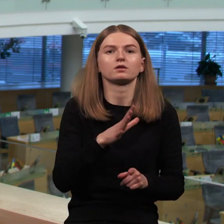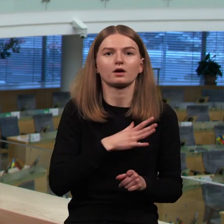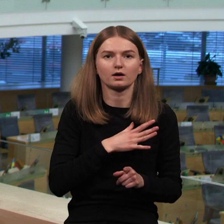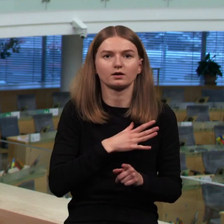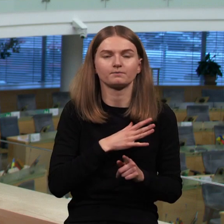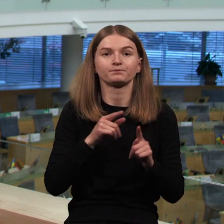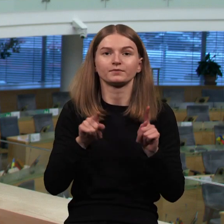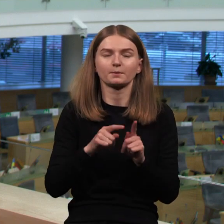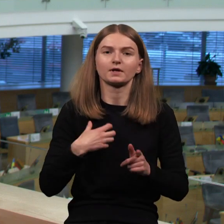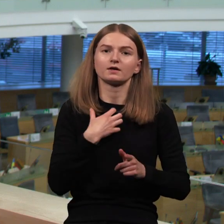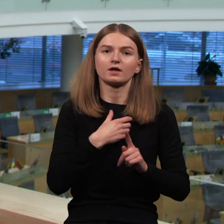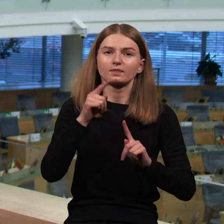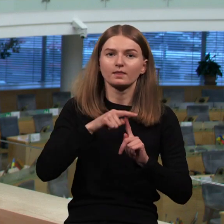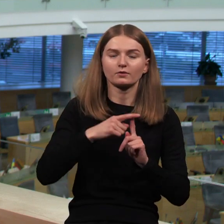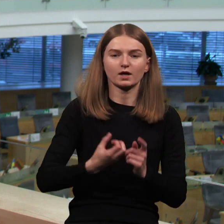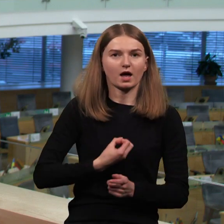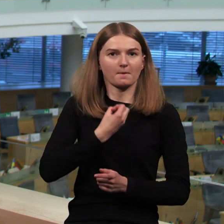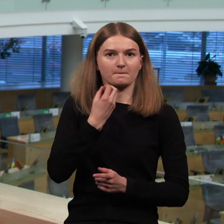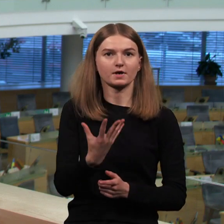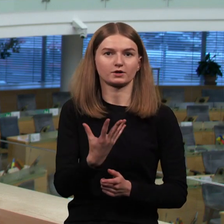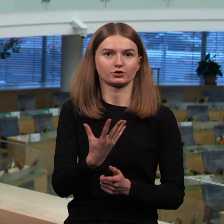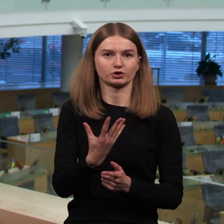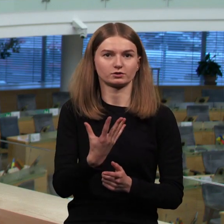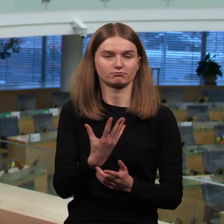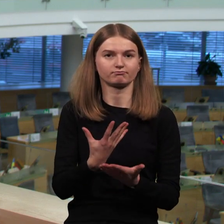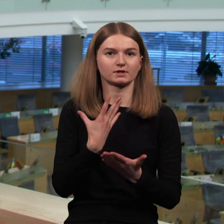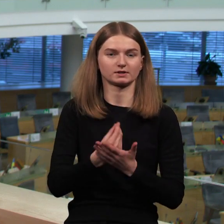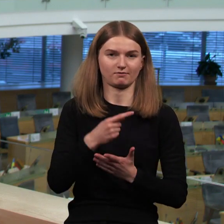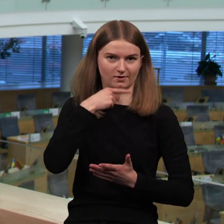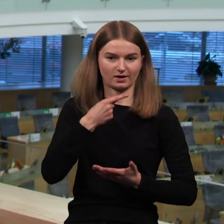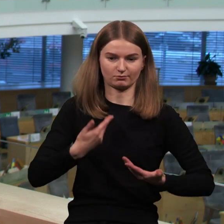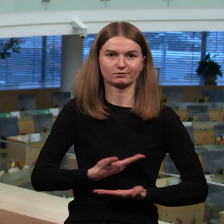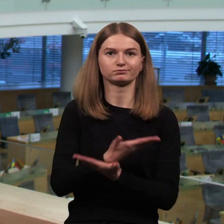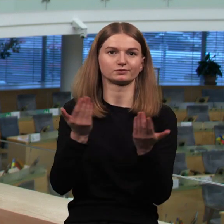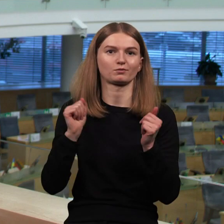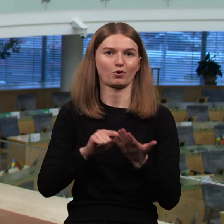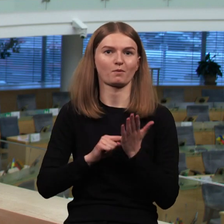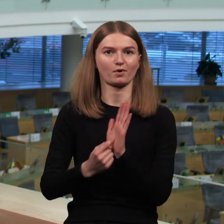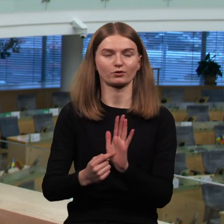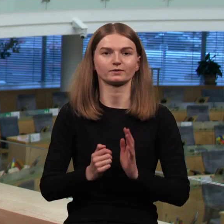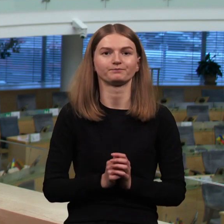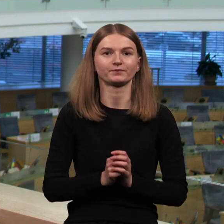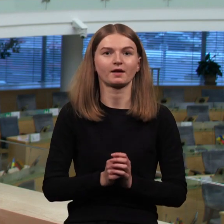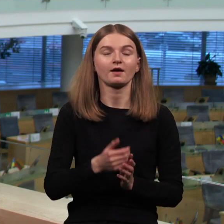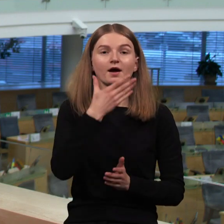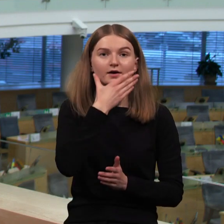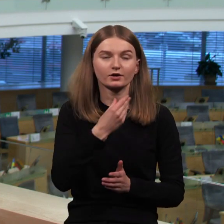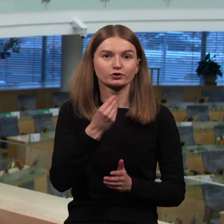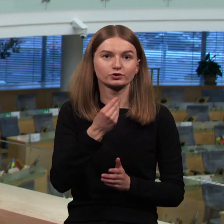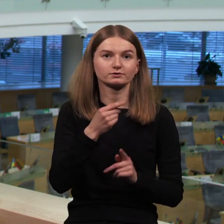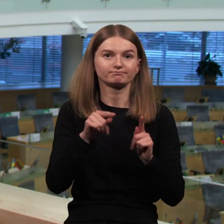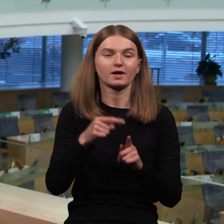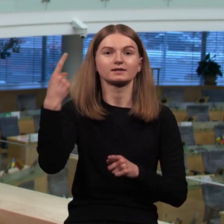širdies, sielos ir dvasios taip kaip savo kalba. Gražios savaitės įsimintinos artėjančios